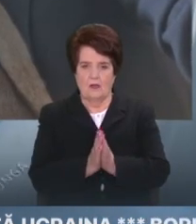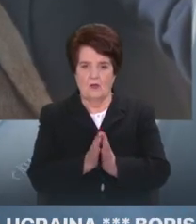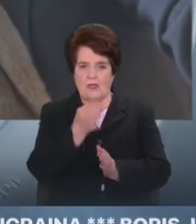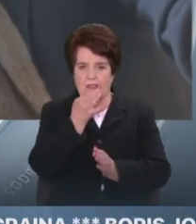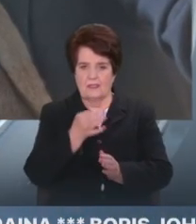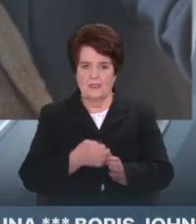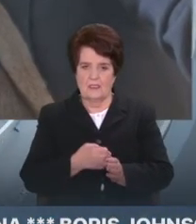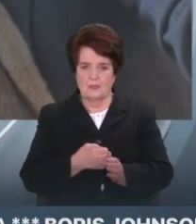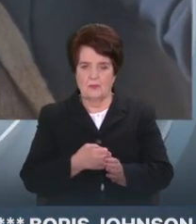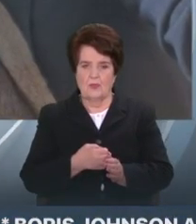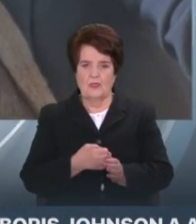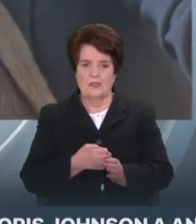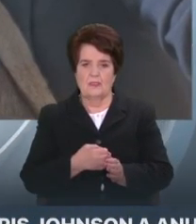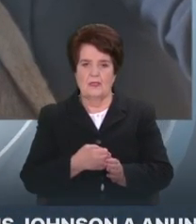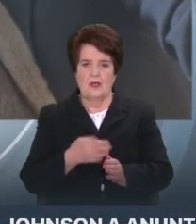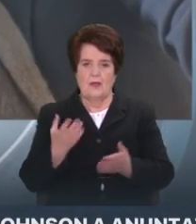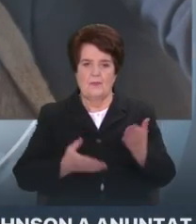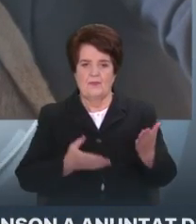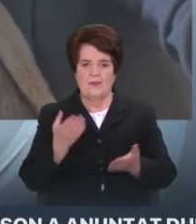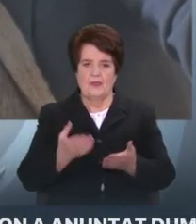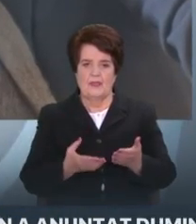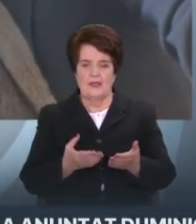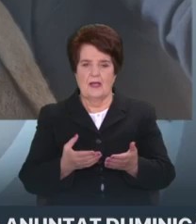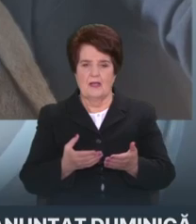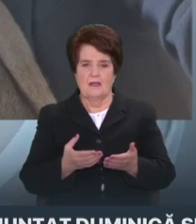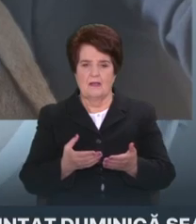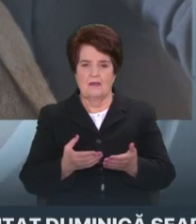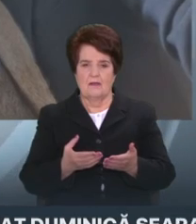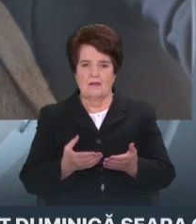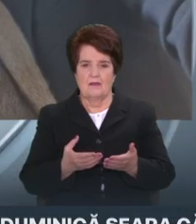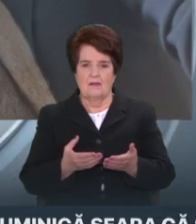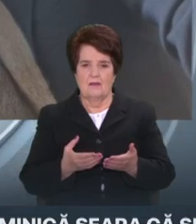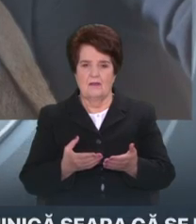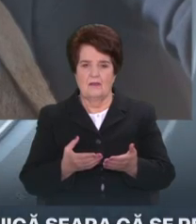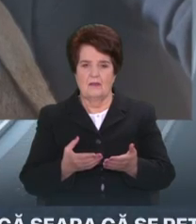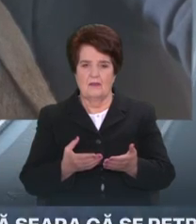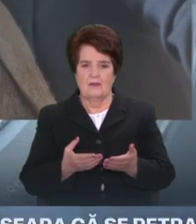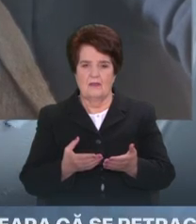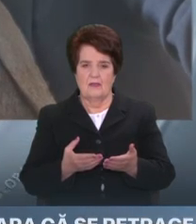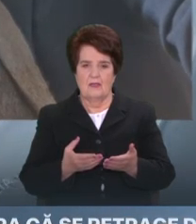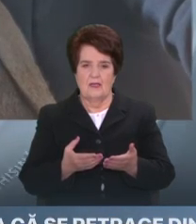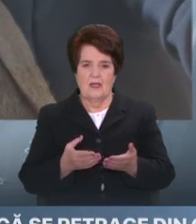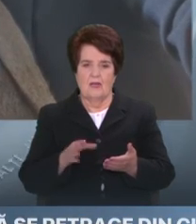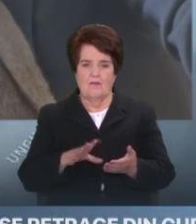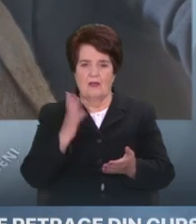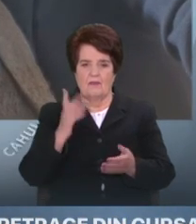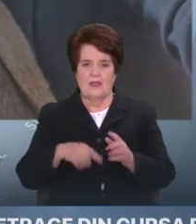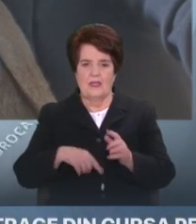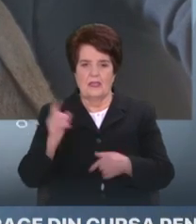dacă aveți în calcul și să deconectați